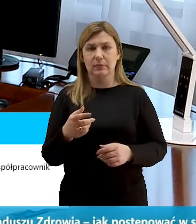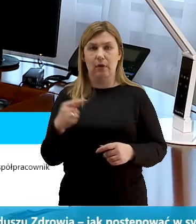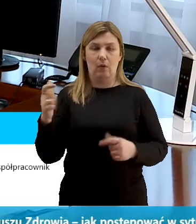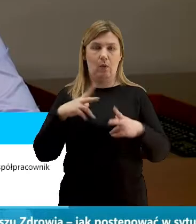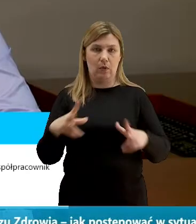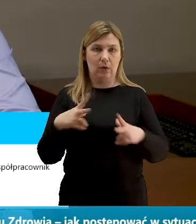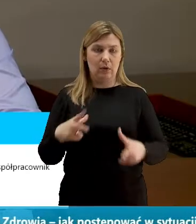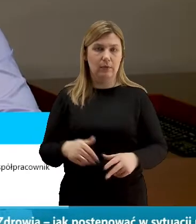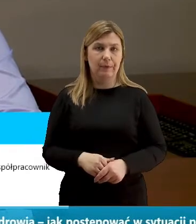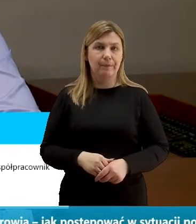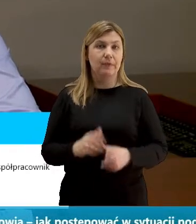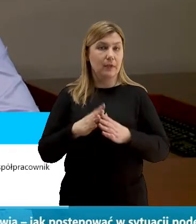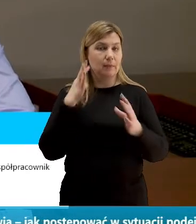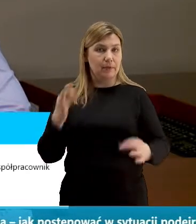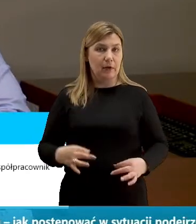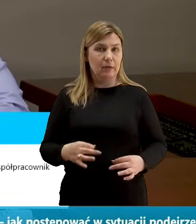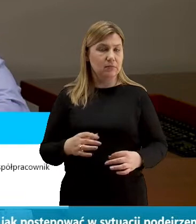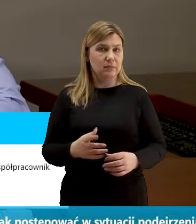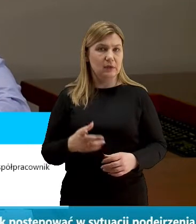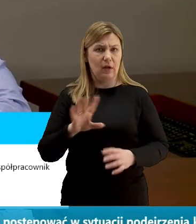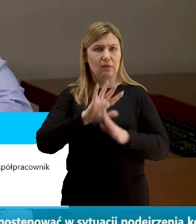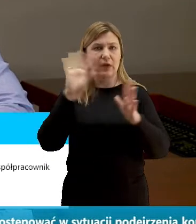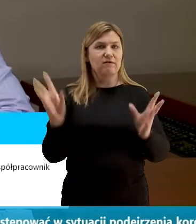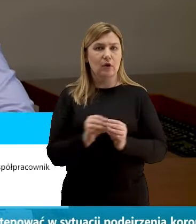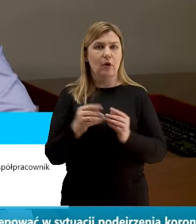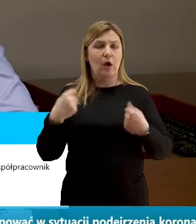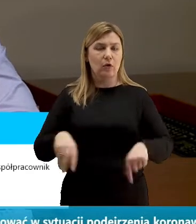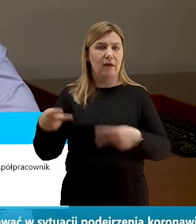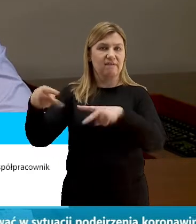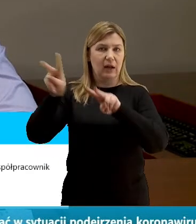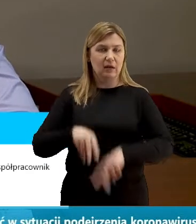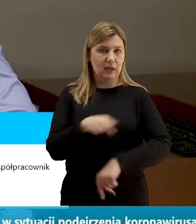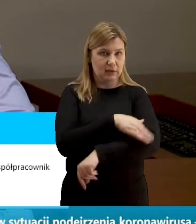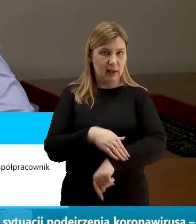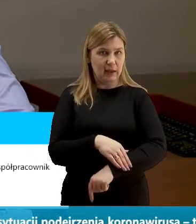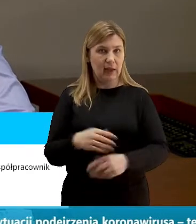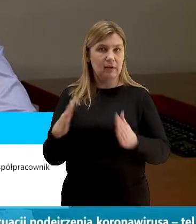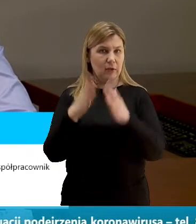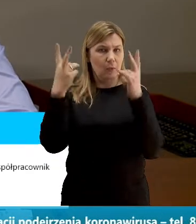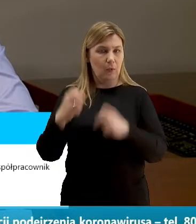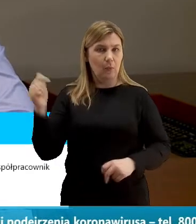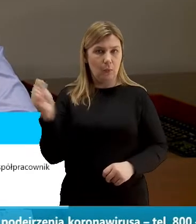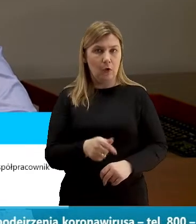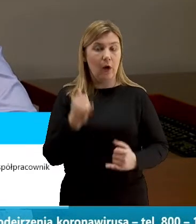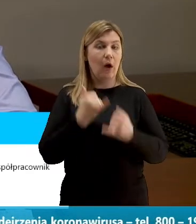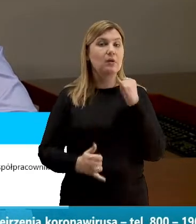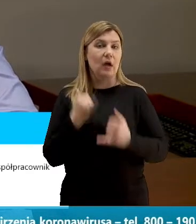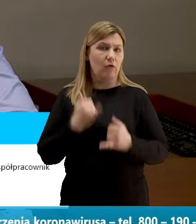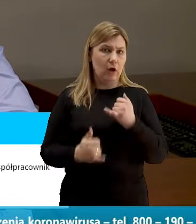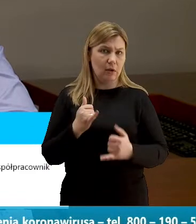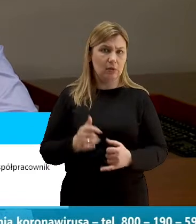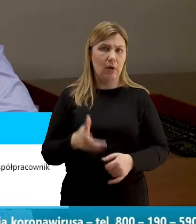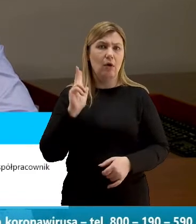Proszę Państwa, oczywiście nie wszystkie osoby powracające z zagranicy poddawają kwarantannie, natomiast jeżeli ktokolwiek